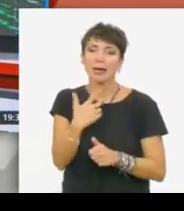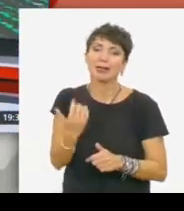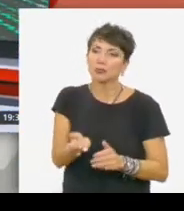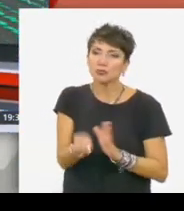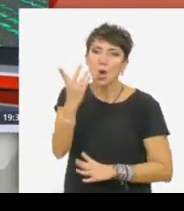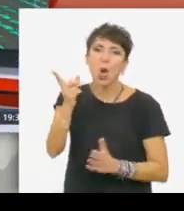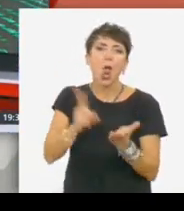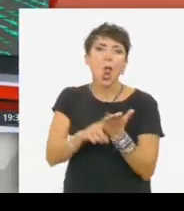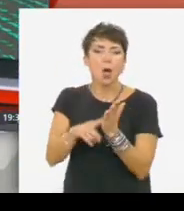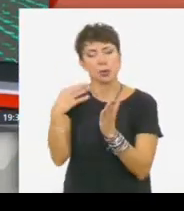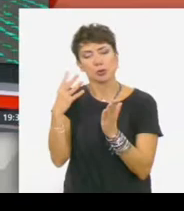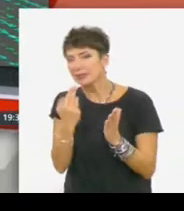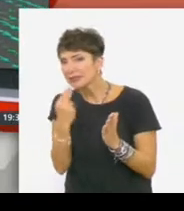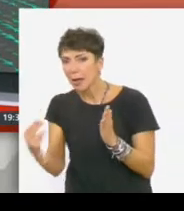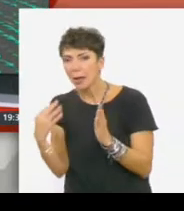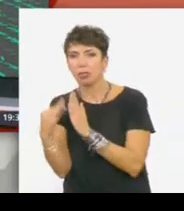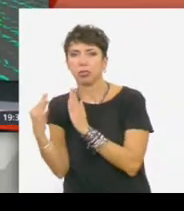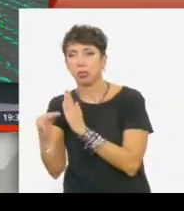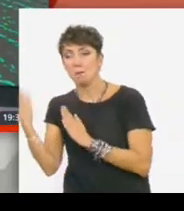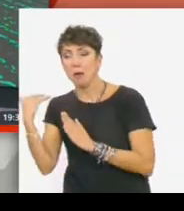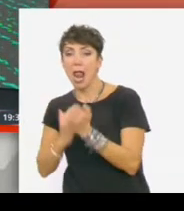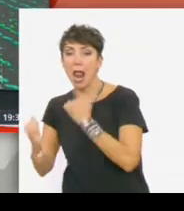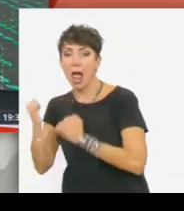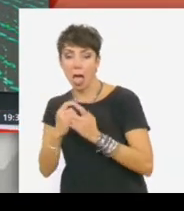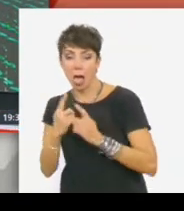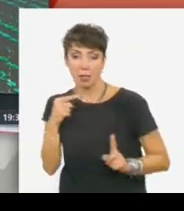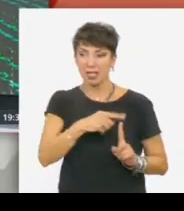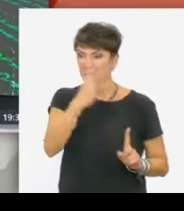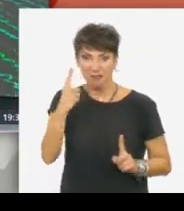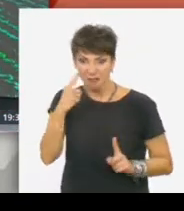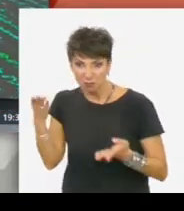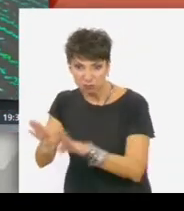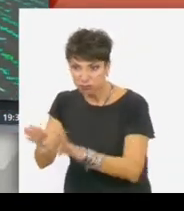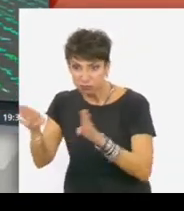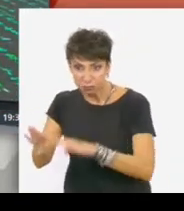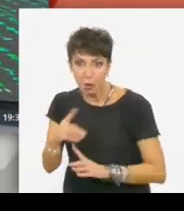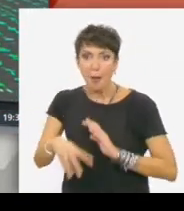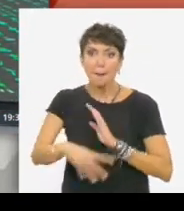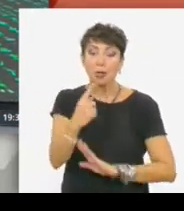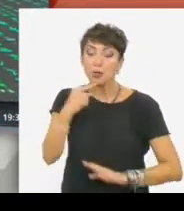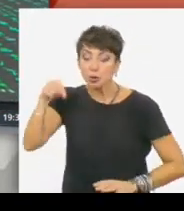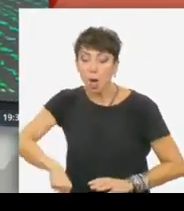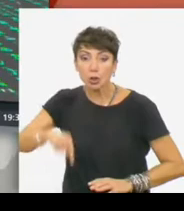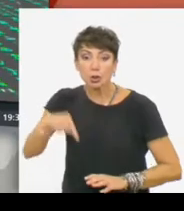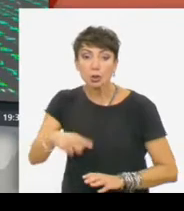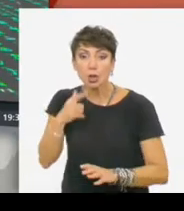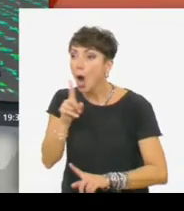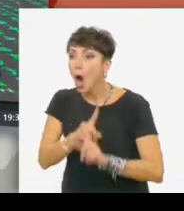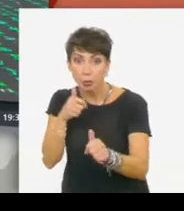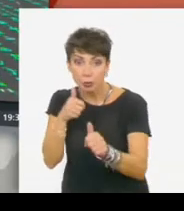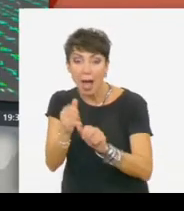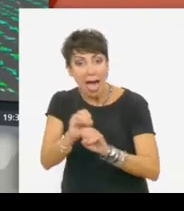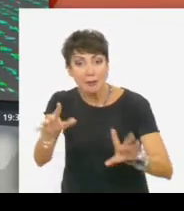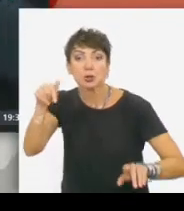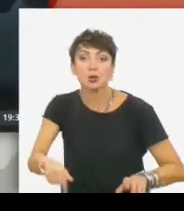Ο ΣΥΡΙΖΑ κάνει λόγο για επιβολή ενός καθεστώτος σιωπής. Το ΠΑΣΟΚ επιμένει να γίνεται άμεση ενημέρωση εκείνων που παρακολουθούνται και όχι μετά από τρία χρόνια όπως προβλέπει το